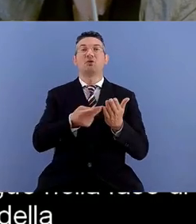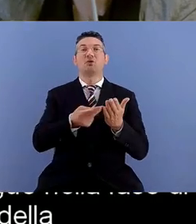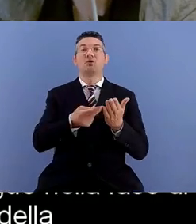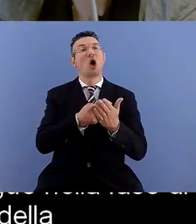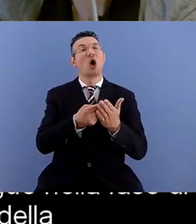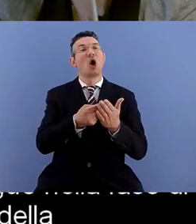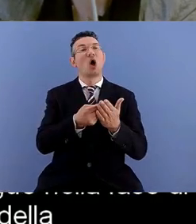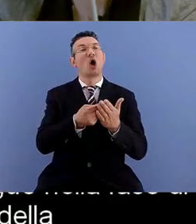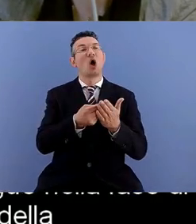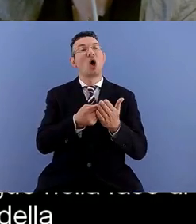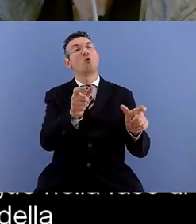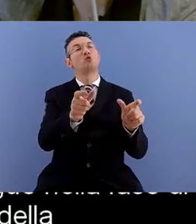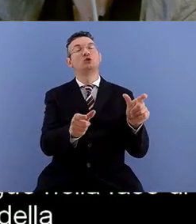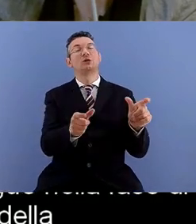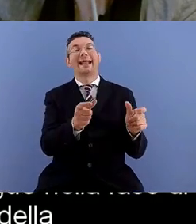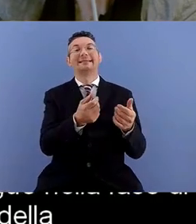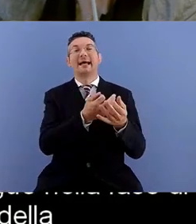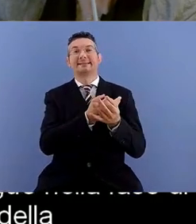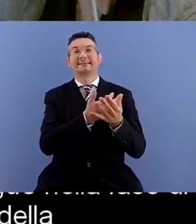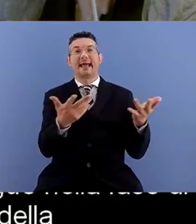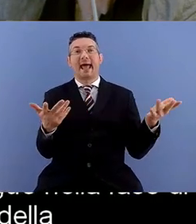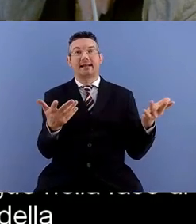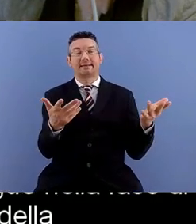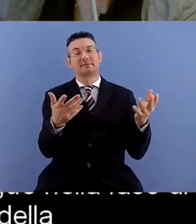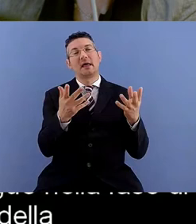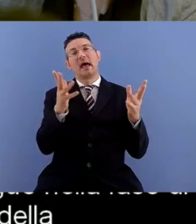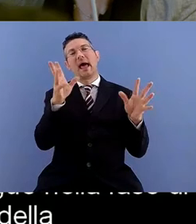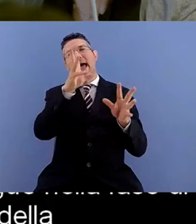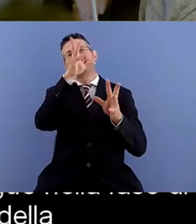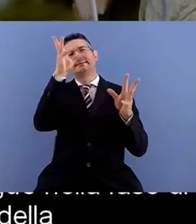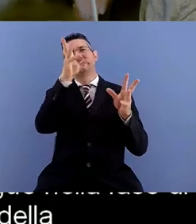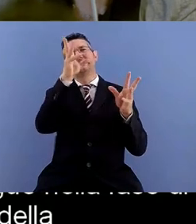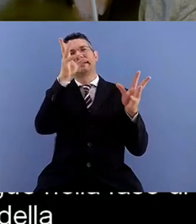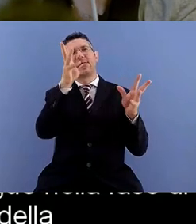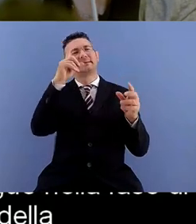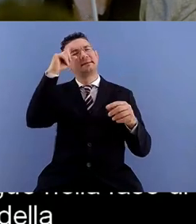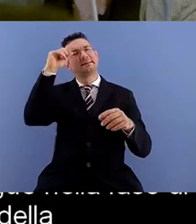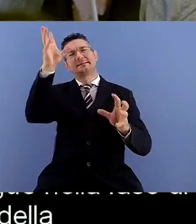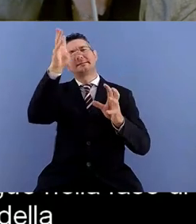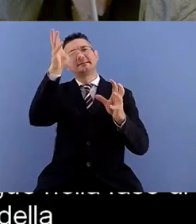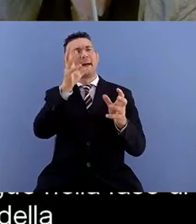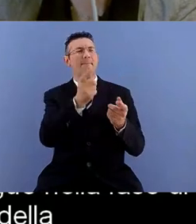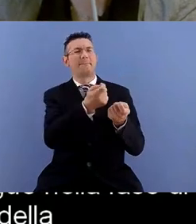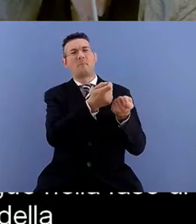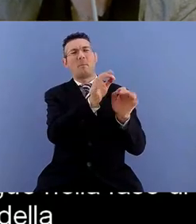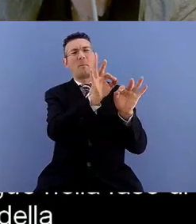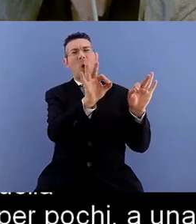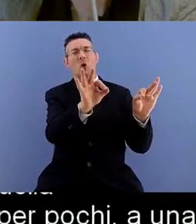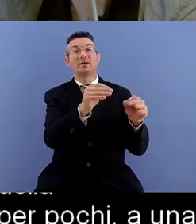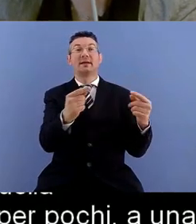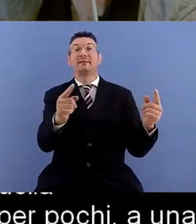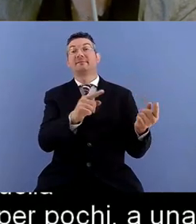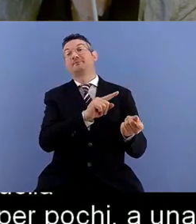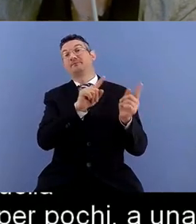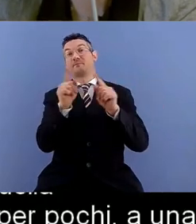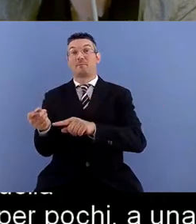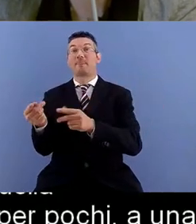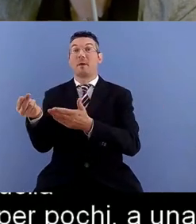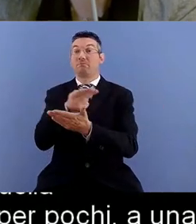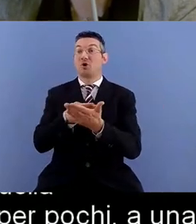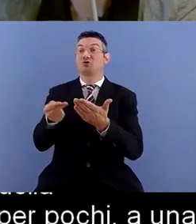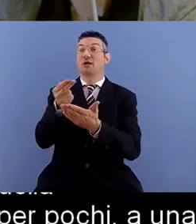astratta ideale per pochi a un'utenza a una progettazione che invece è rivolta a un'utenza